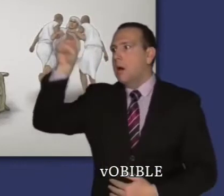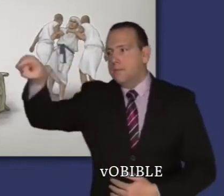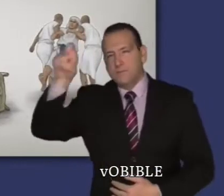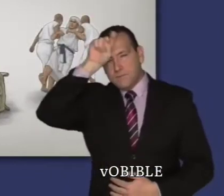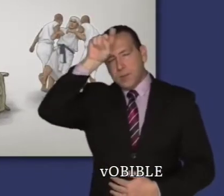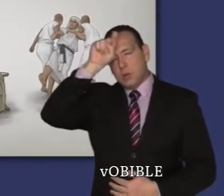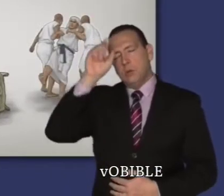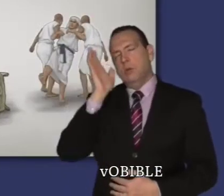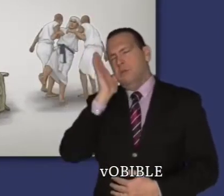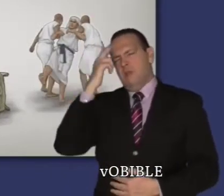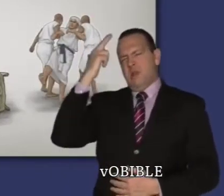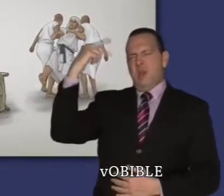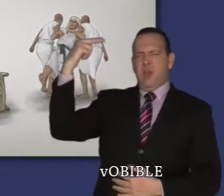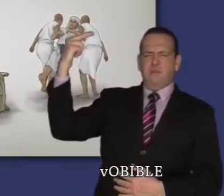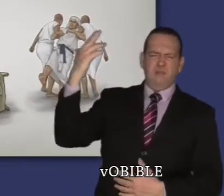et il est emprisonné.